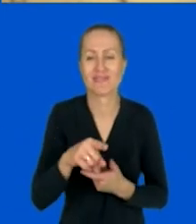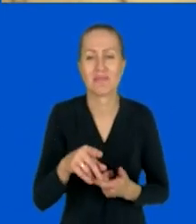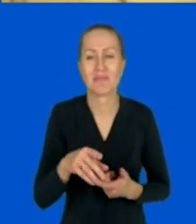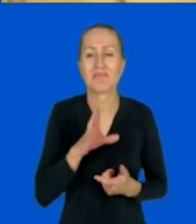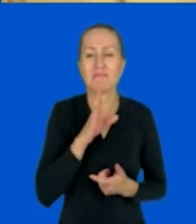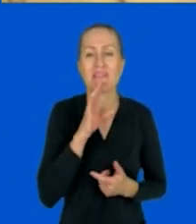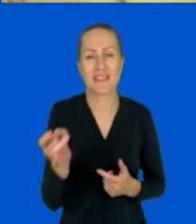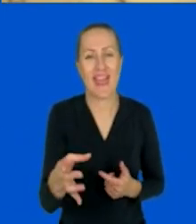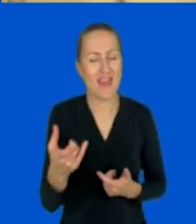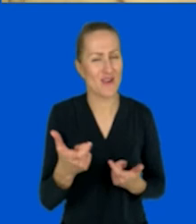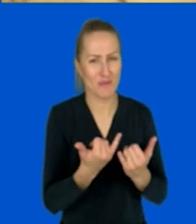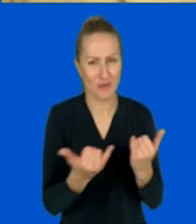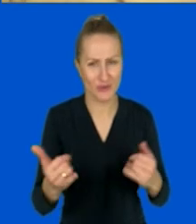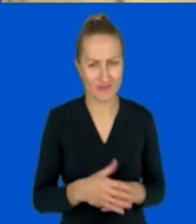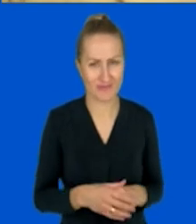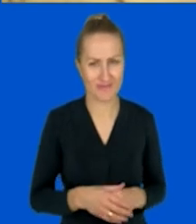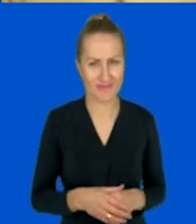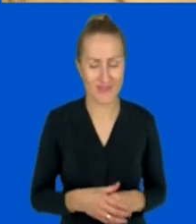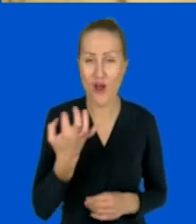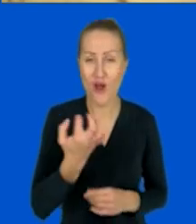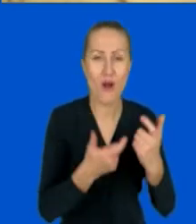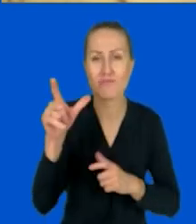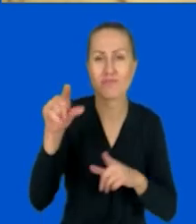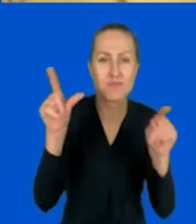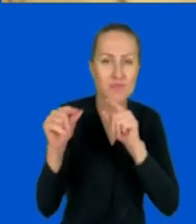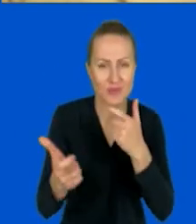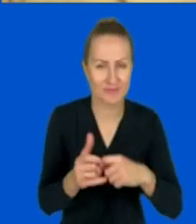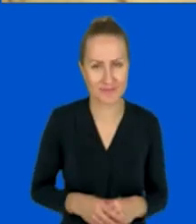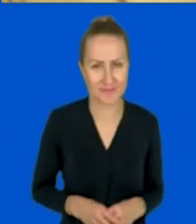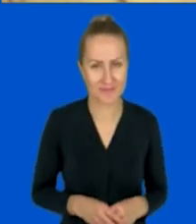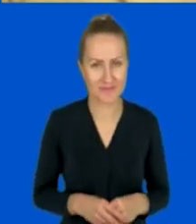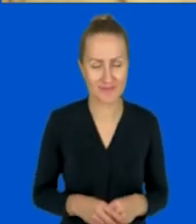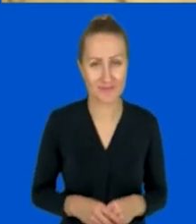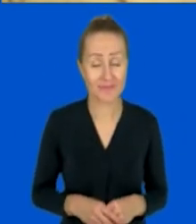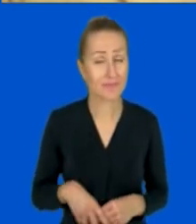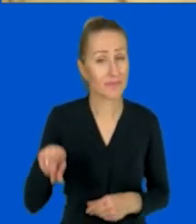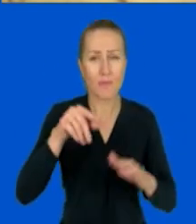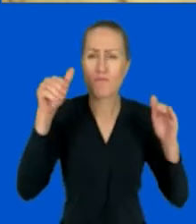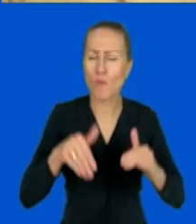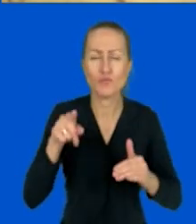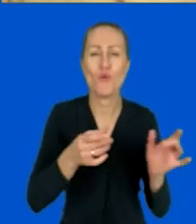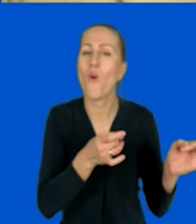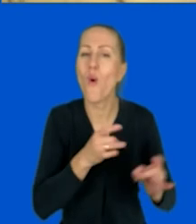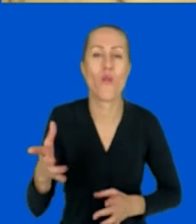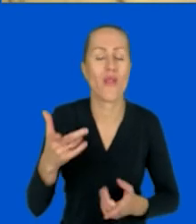gier, można powiedzieć, zestawów fiszek tak naprawdę i można od razu wystartować